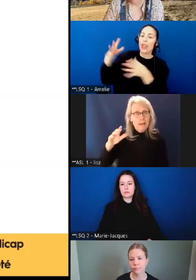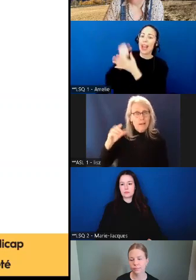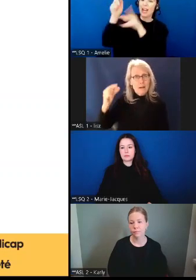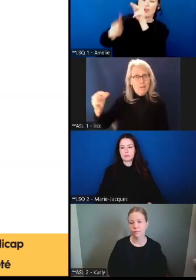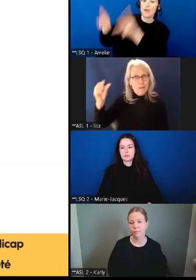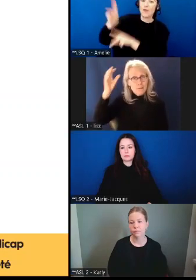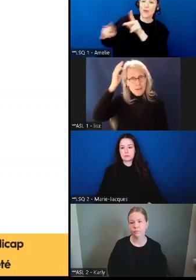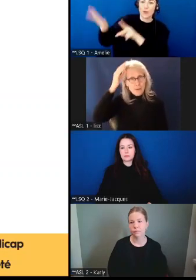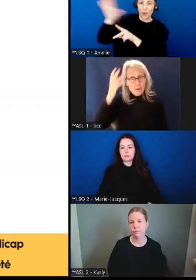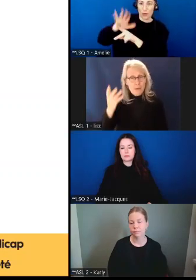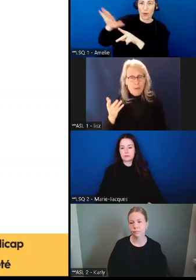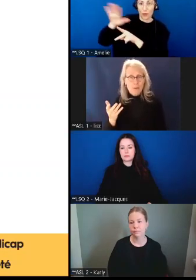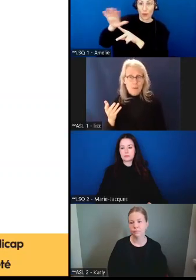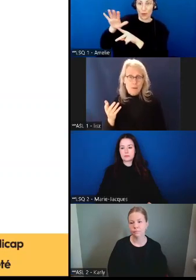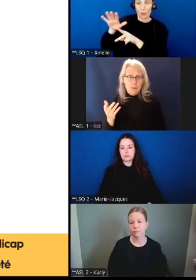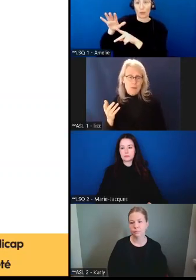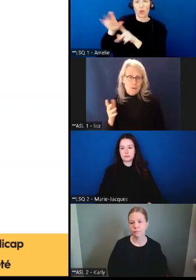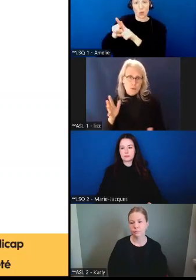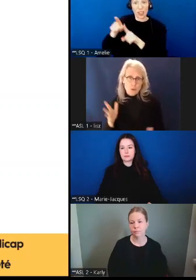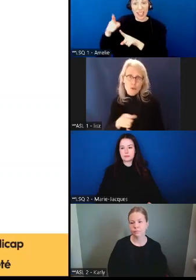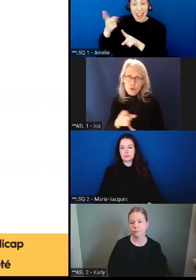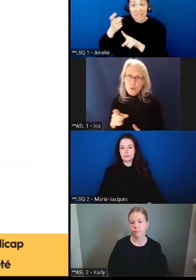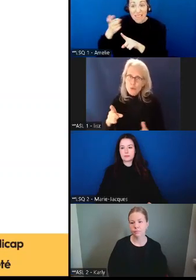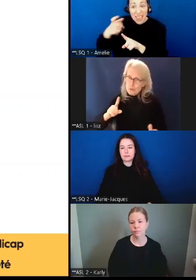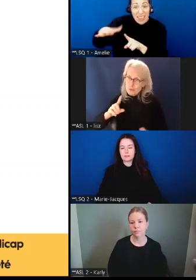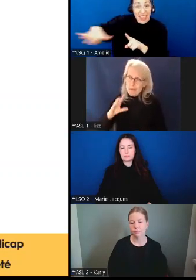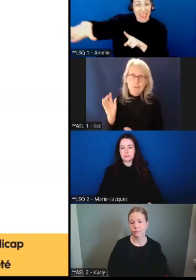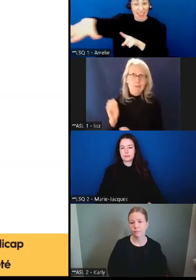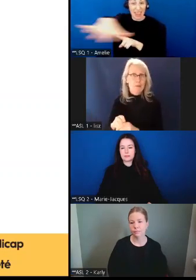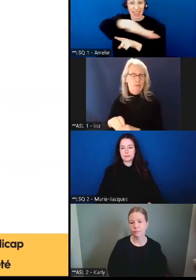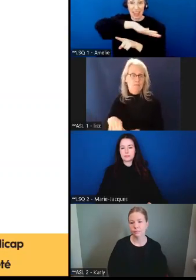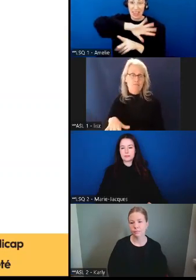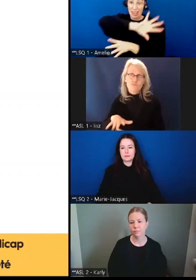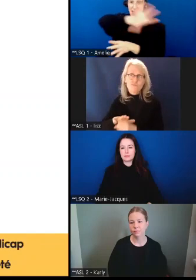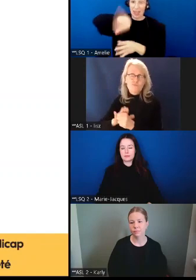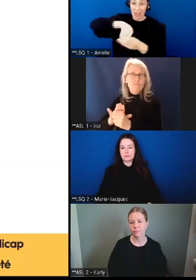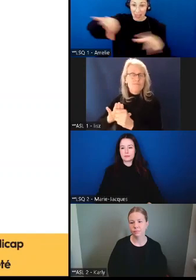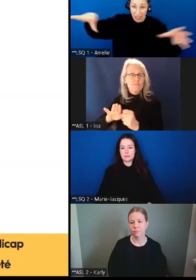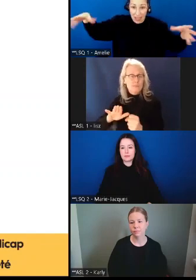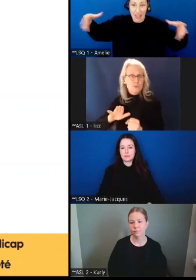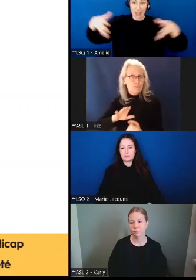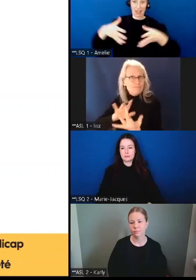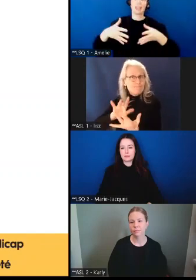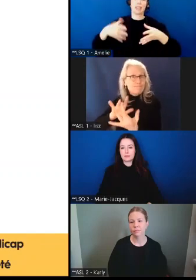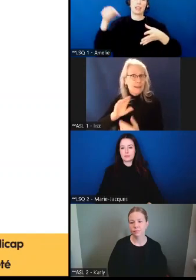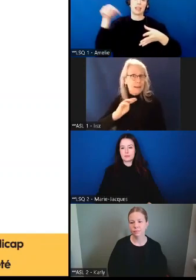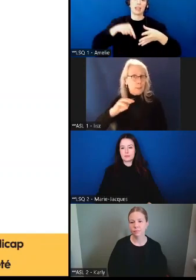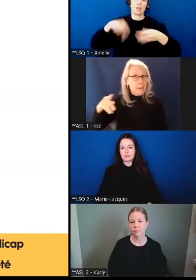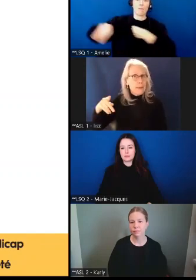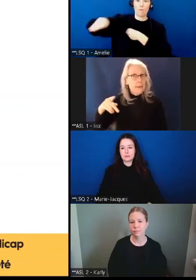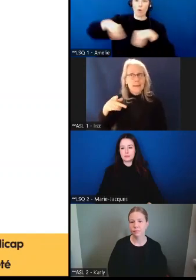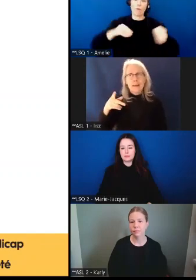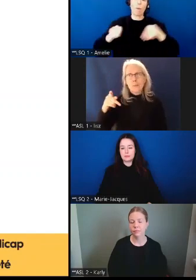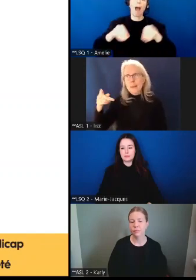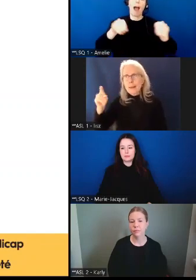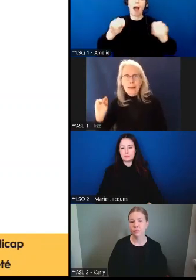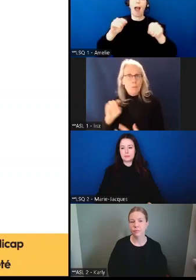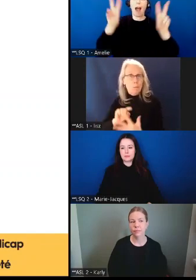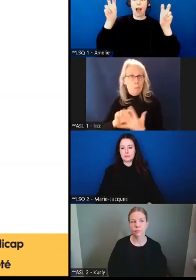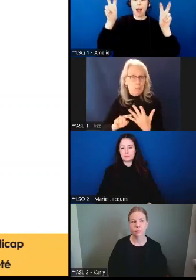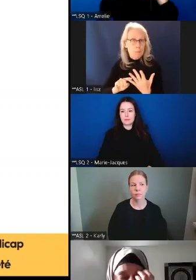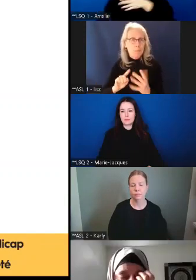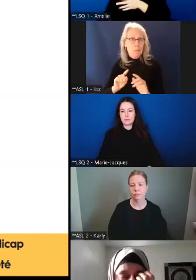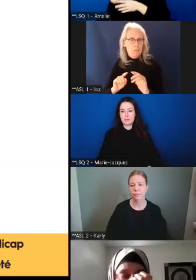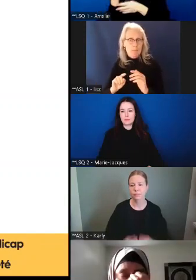vous invitons tous et toutes à faire partie du mouvement Handicap sans